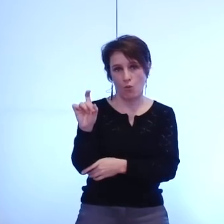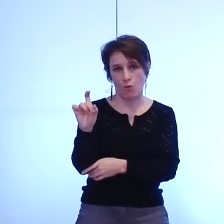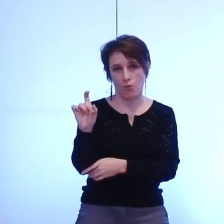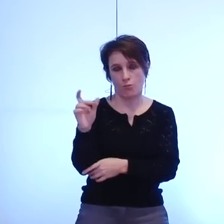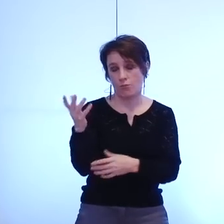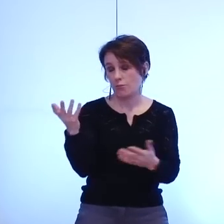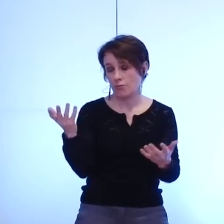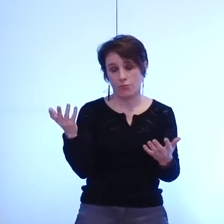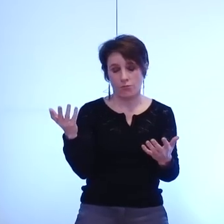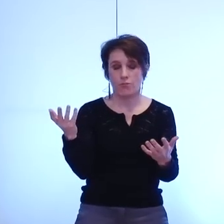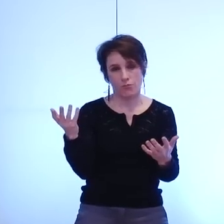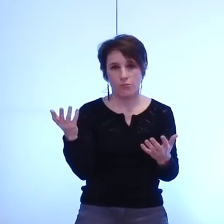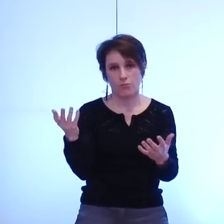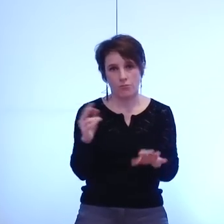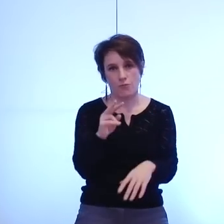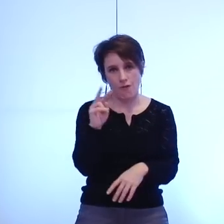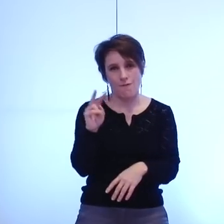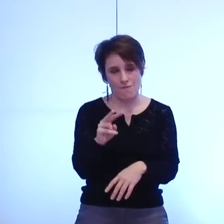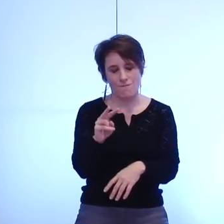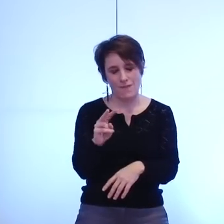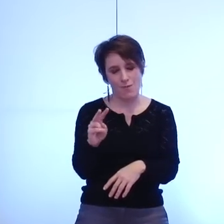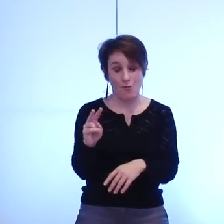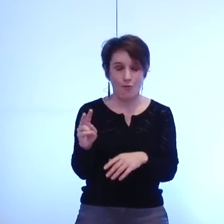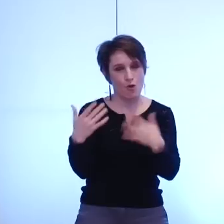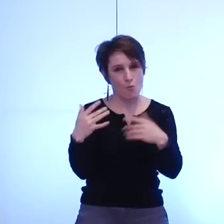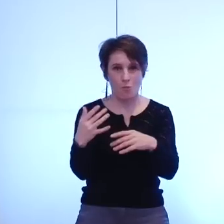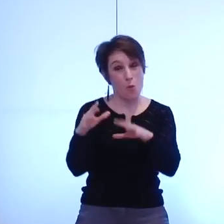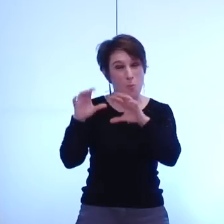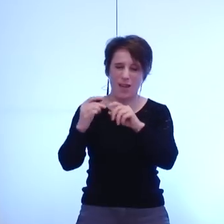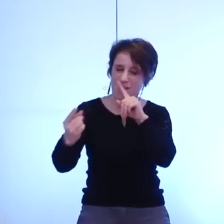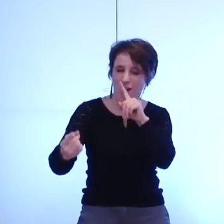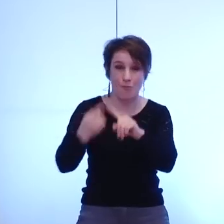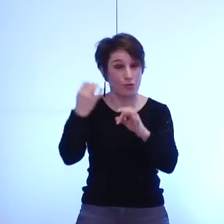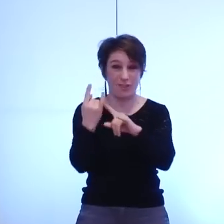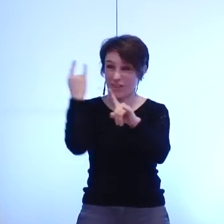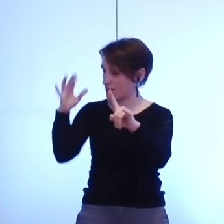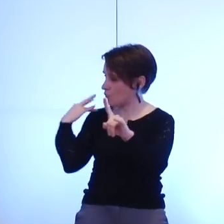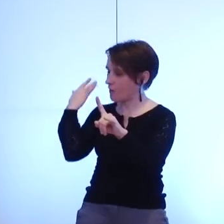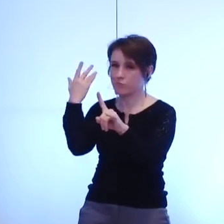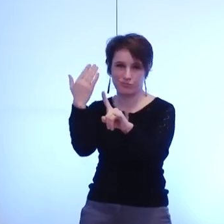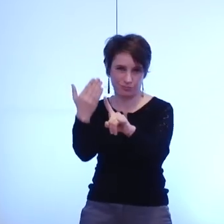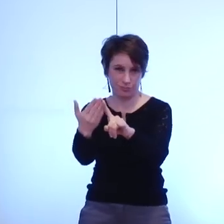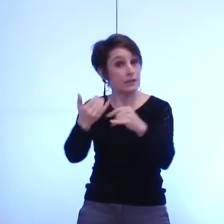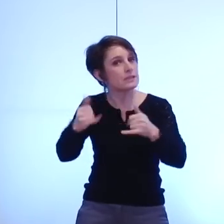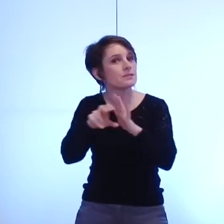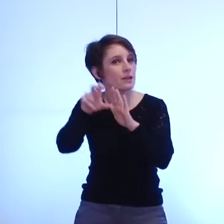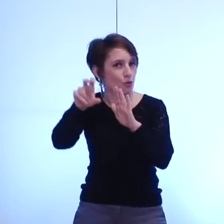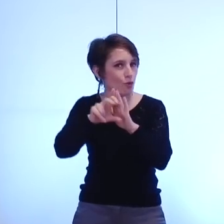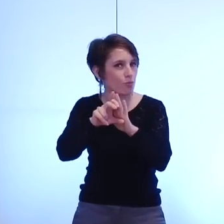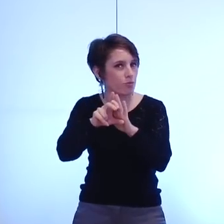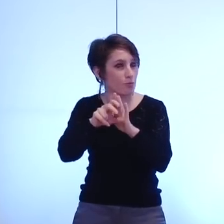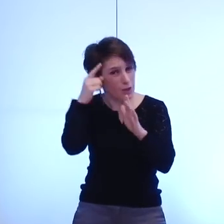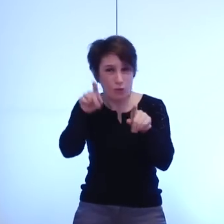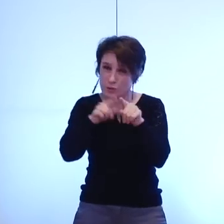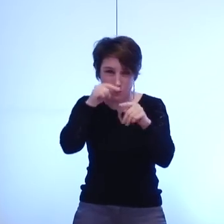a un sens dans l'histoire collective collective ici à Grenoble mais pour toute l